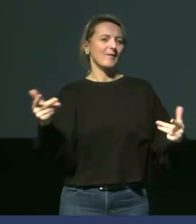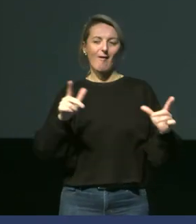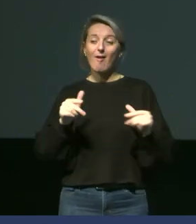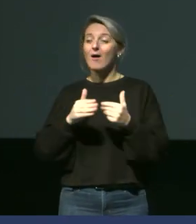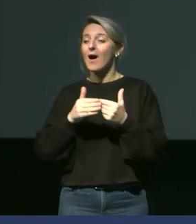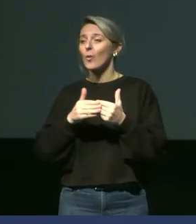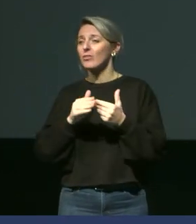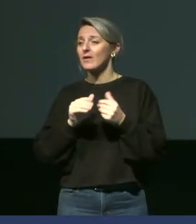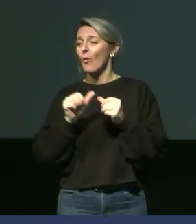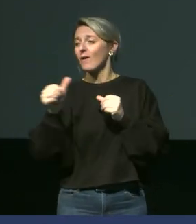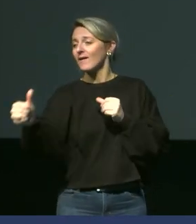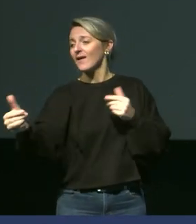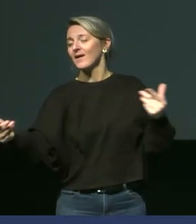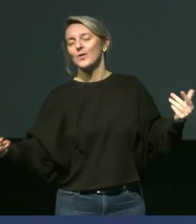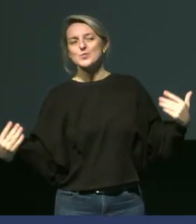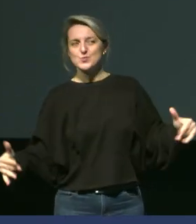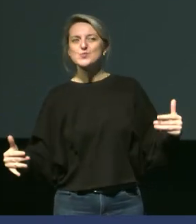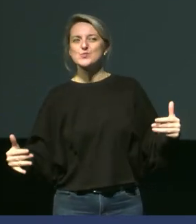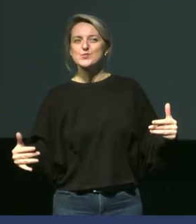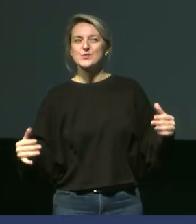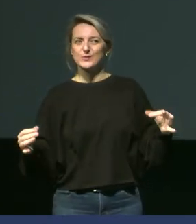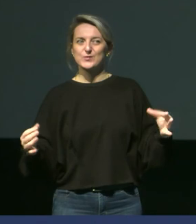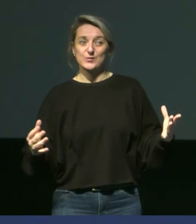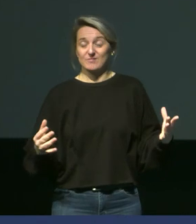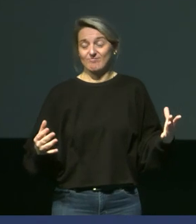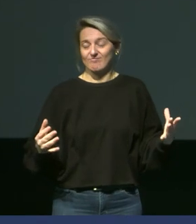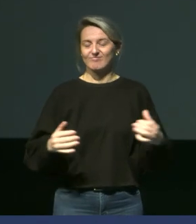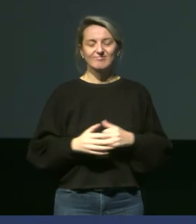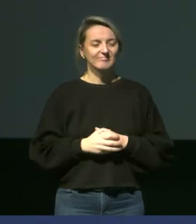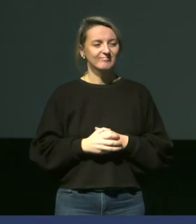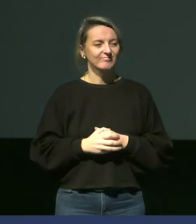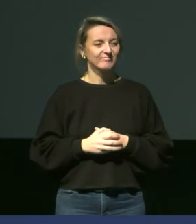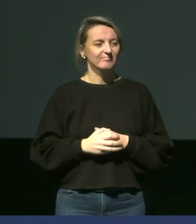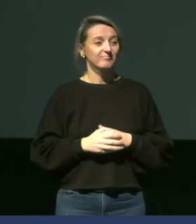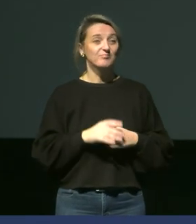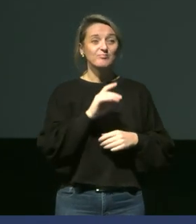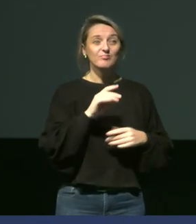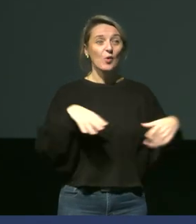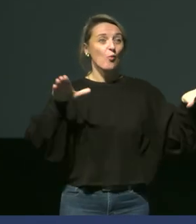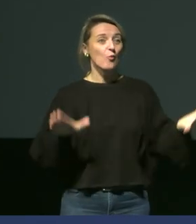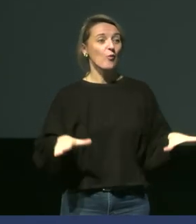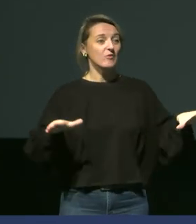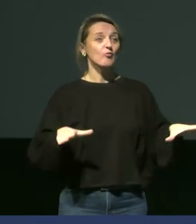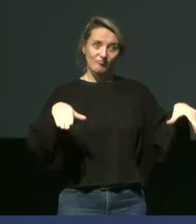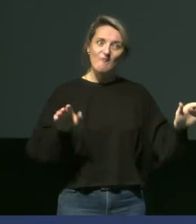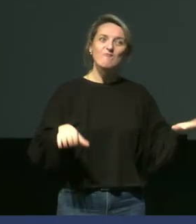juste au large de l'archipel où on étudie les colonies. Les oiseaux volants également. Ici, vous avez un